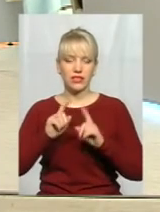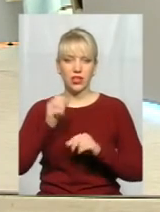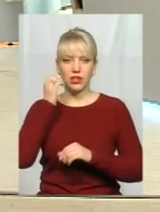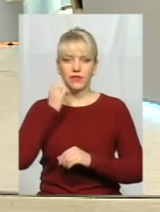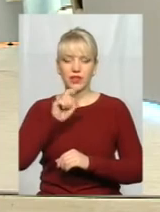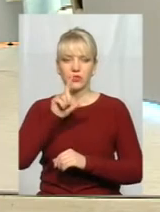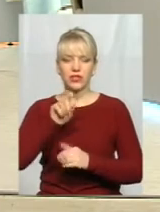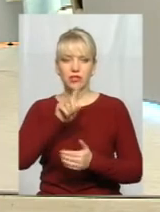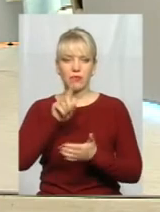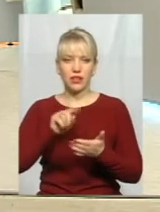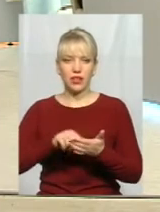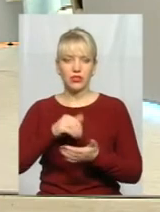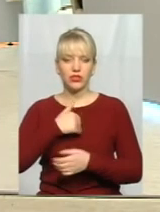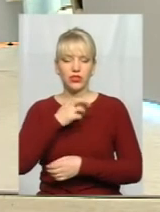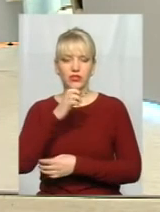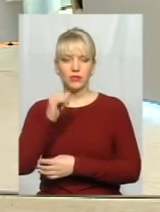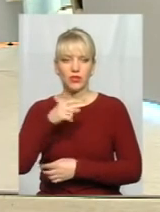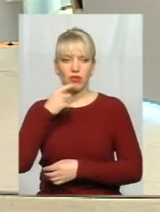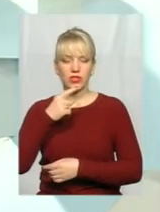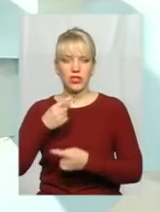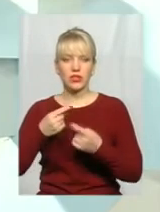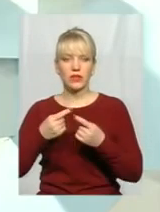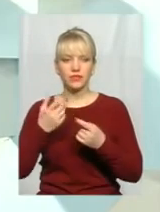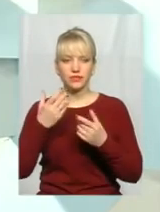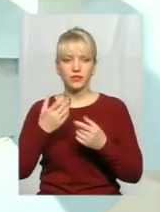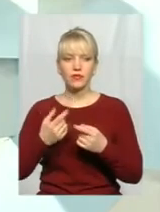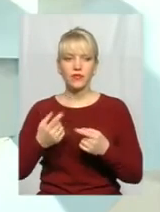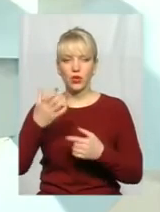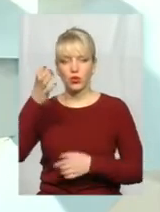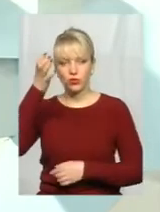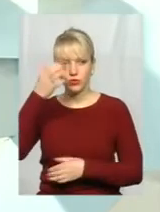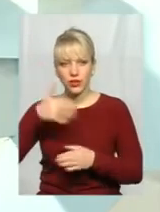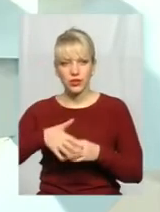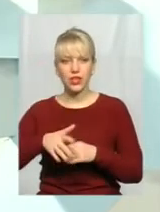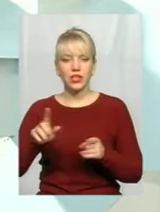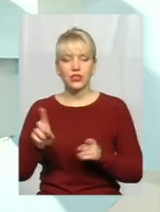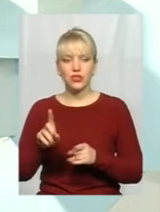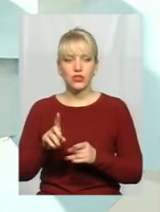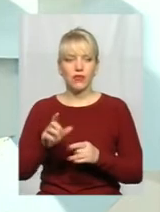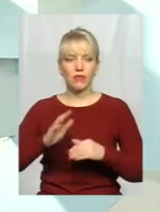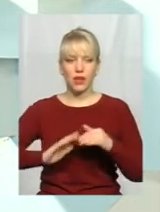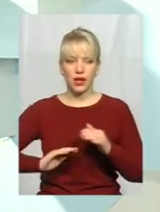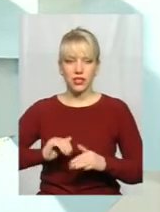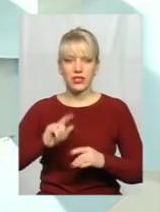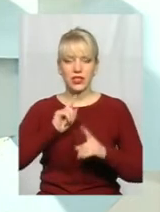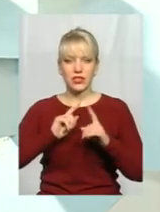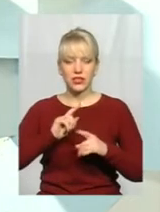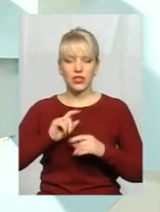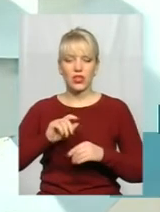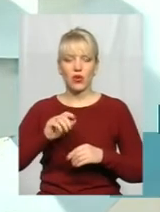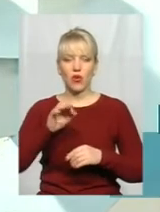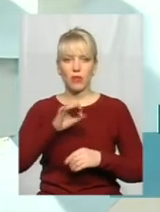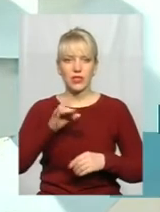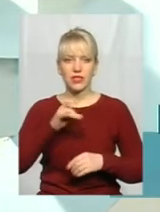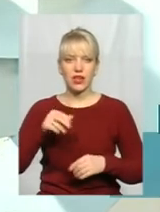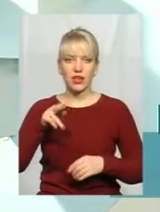за запитання, ну, хотілося б наголосити наступне. Розумієте, в практиці засідниць сесії обласної ради